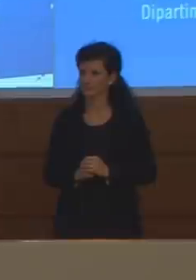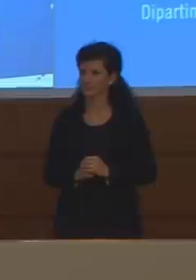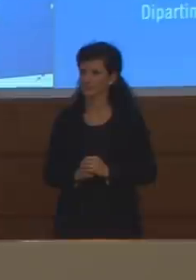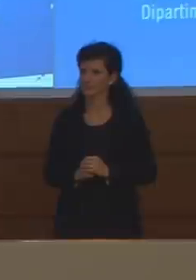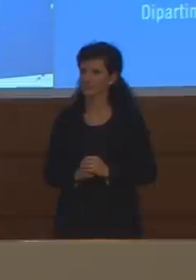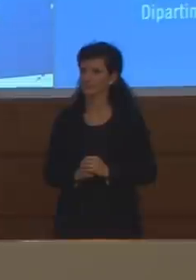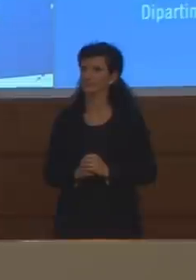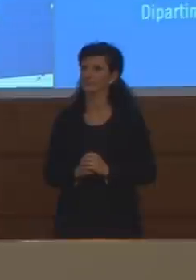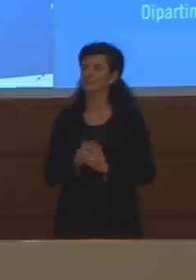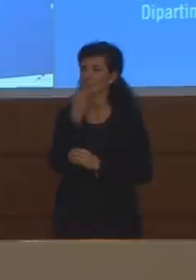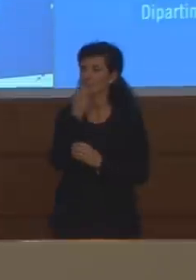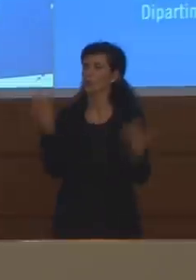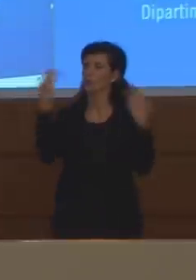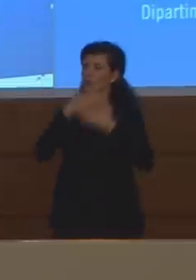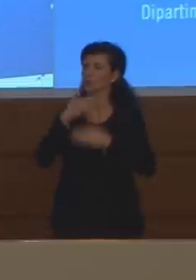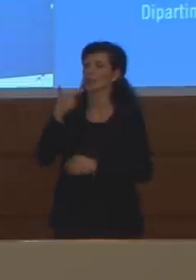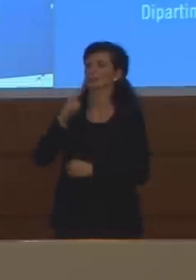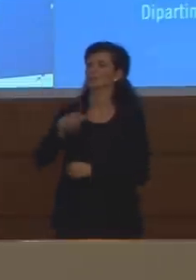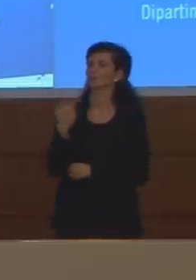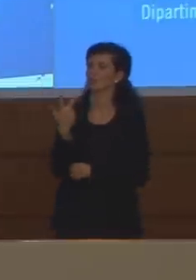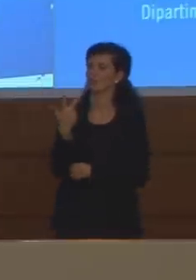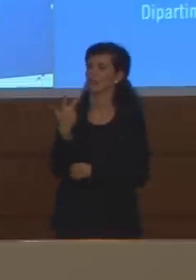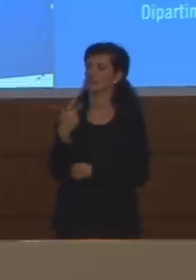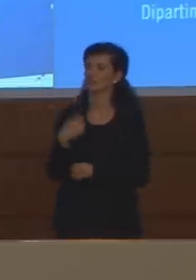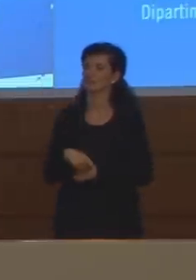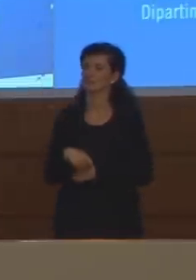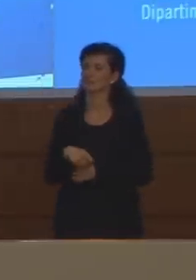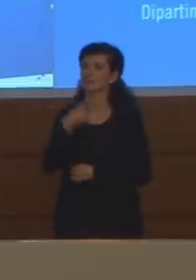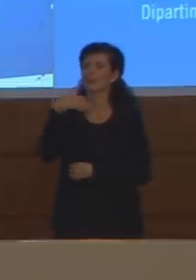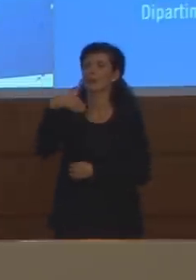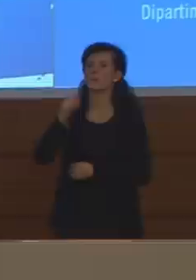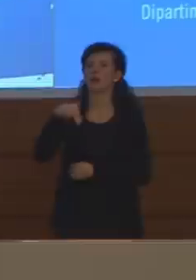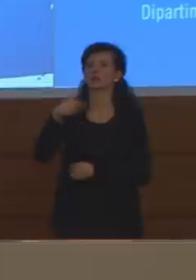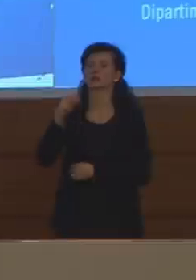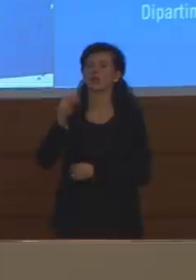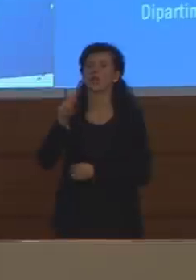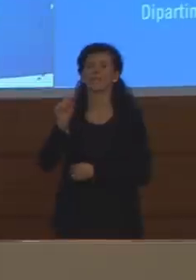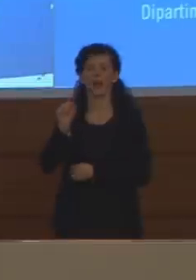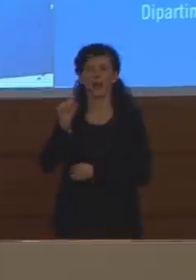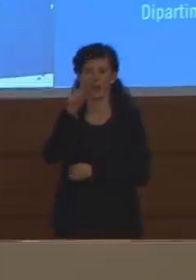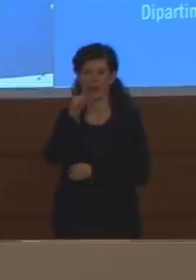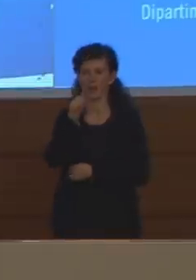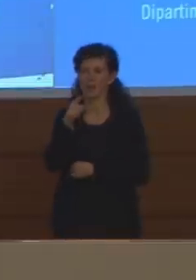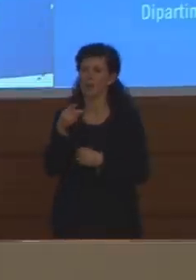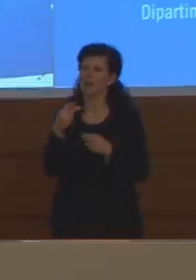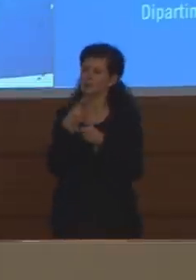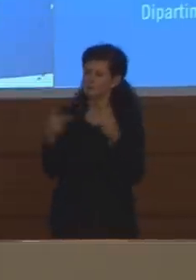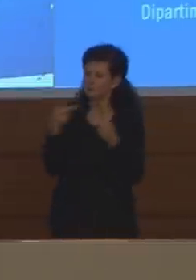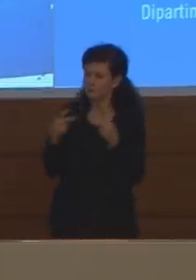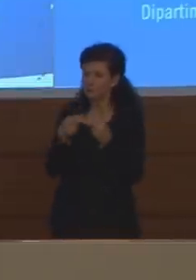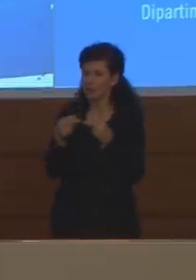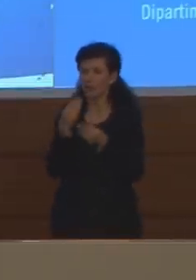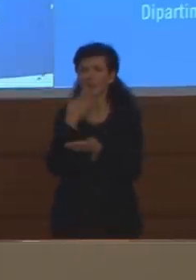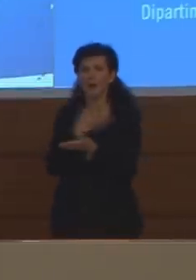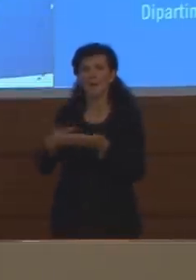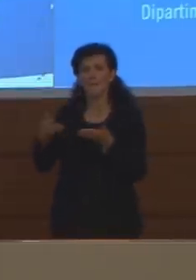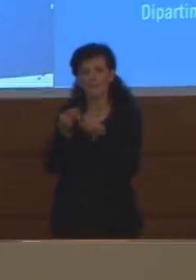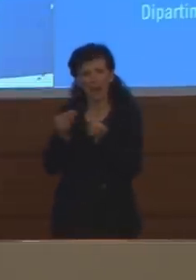Buonasera, sono Gianconi del Tg3. A Mantua stanno sperimentando il plasma dei guariti